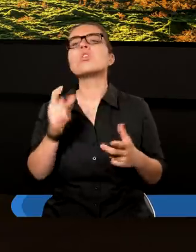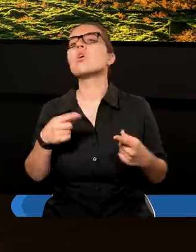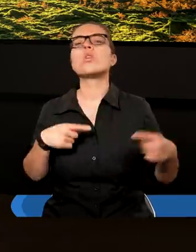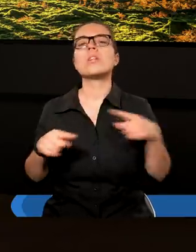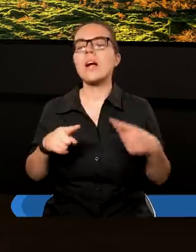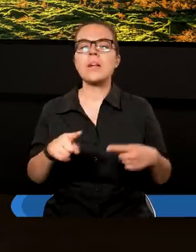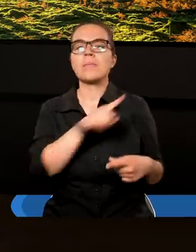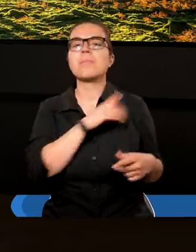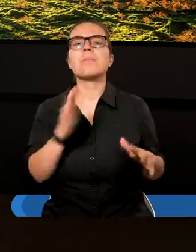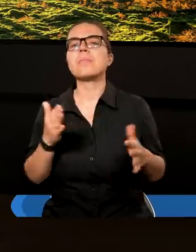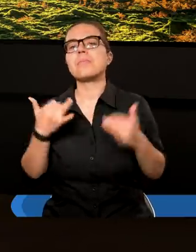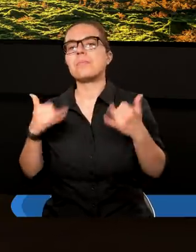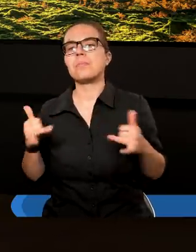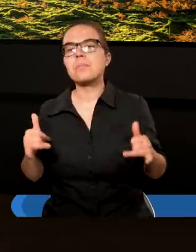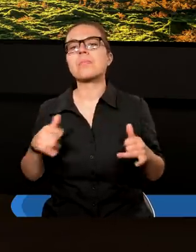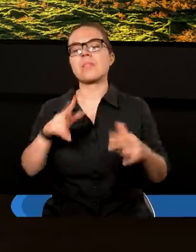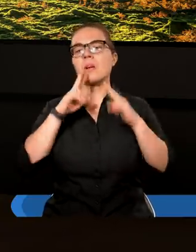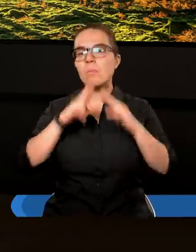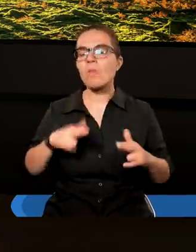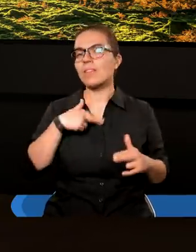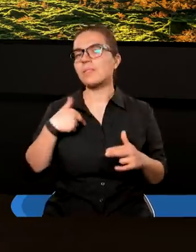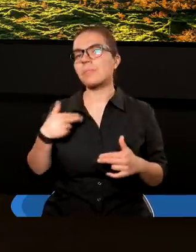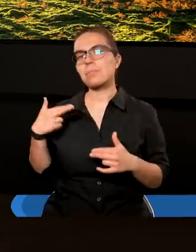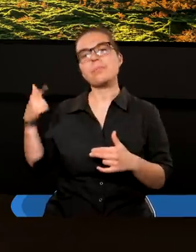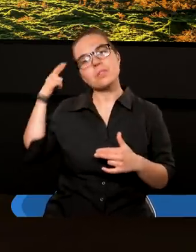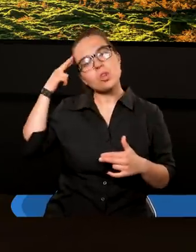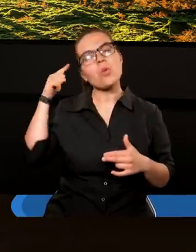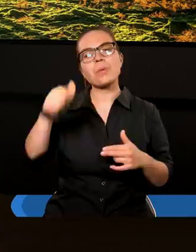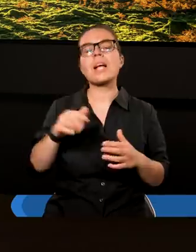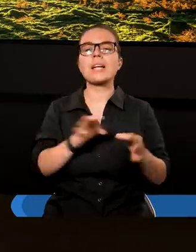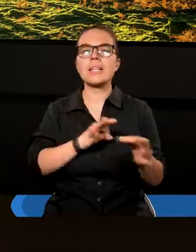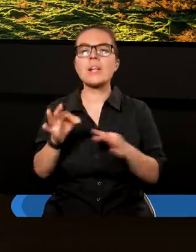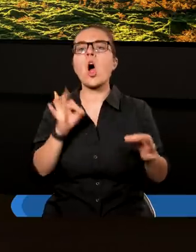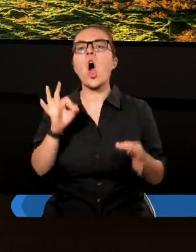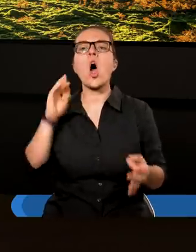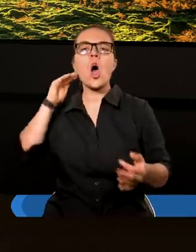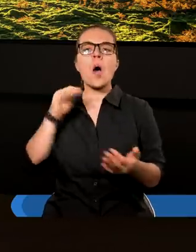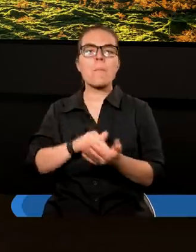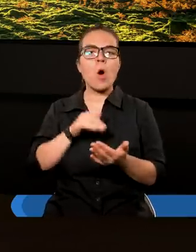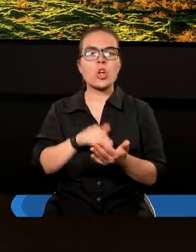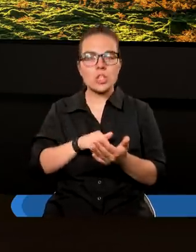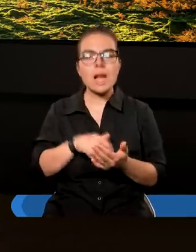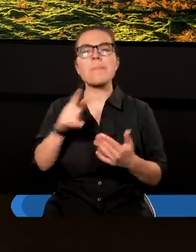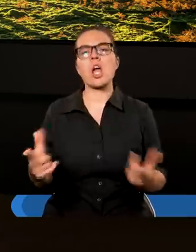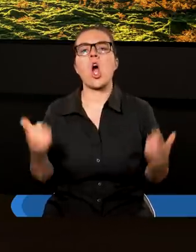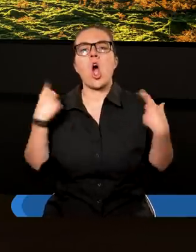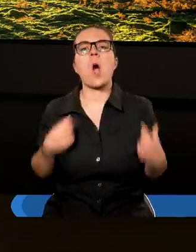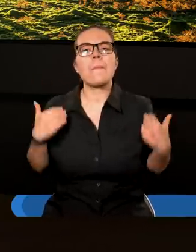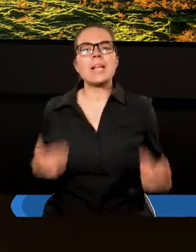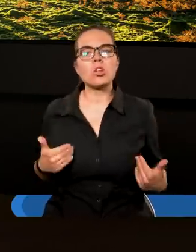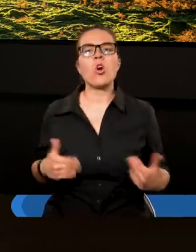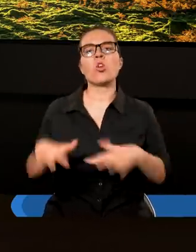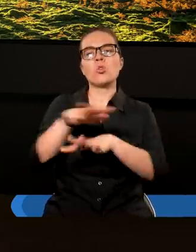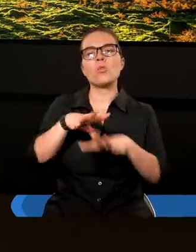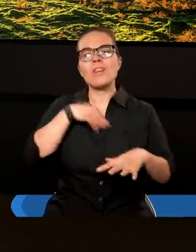być gotowym, między innymi pozwala nam usłyszeć te historie mówiące o potrzebie obecności Ducha Świętego w